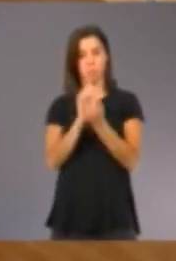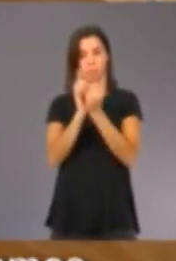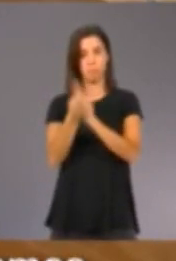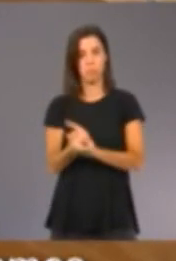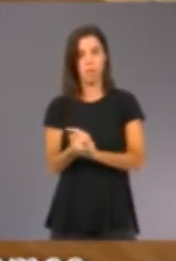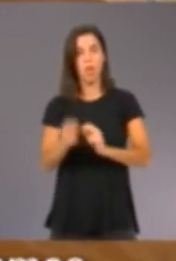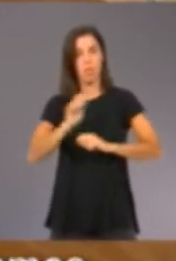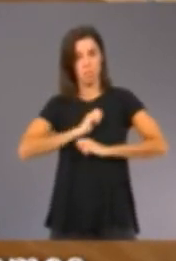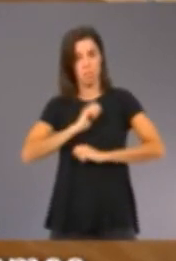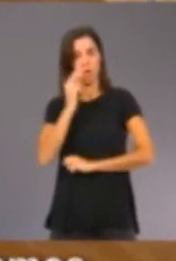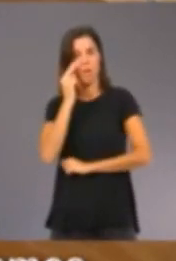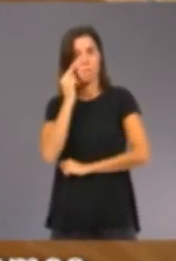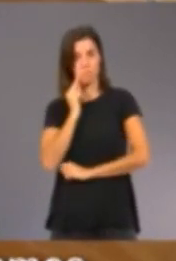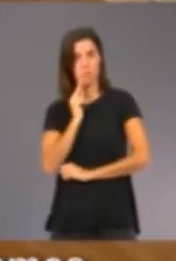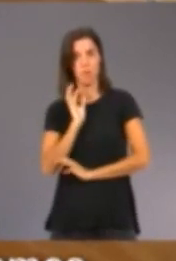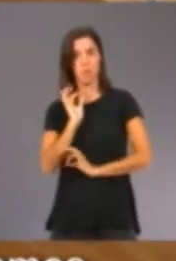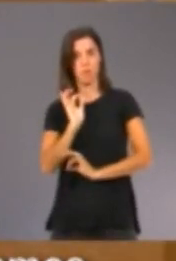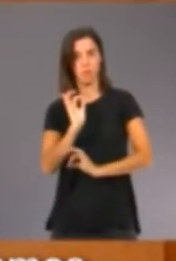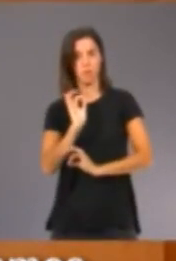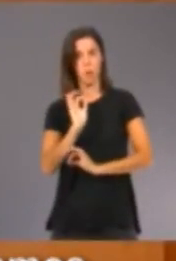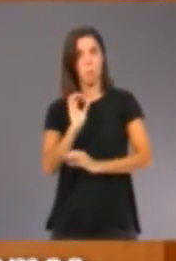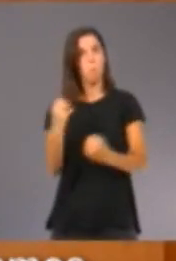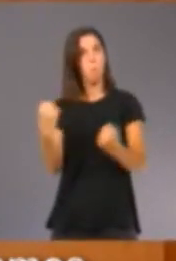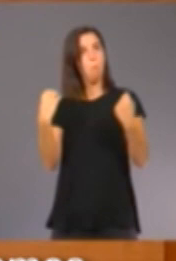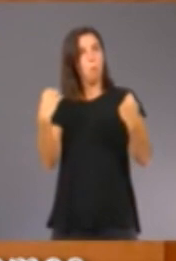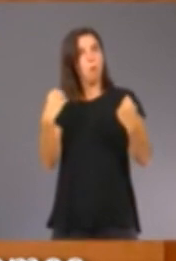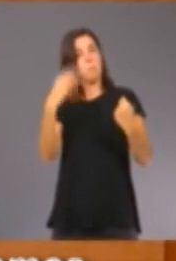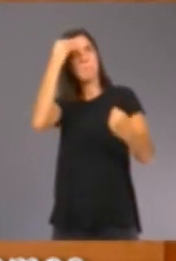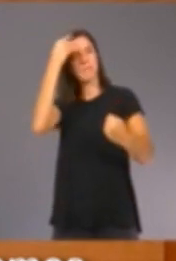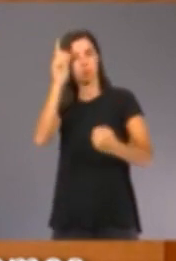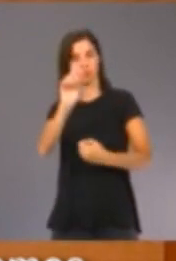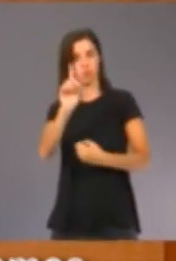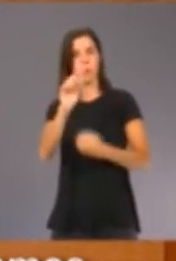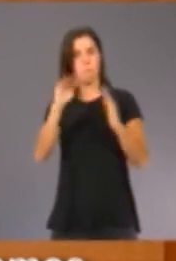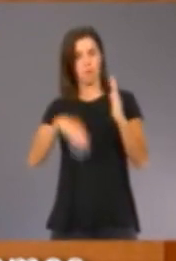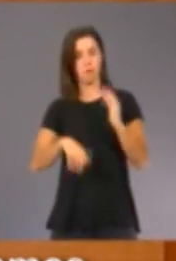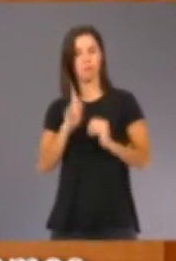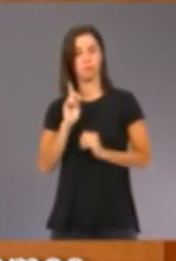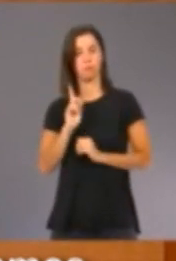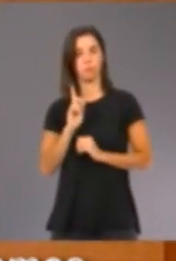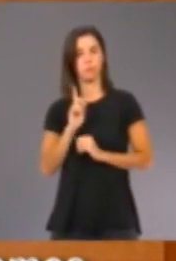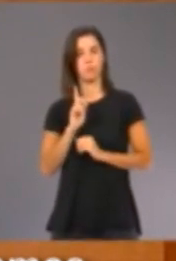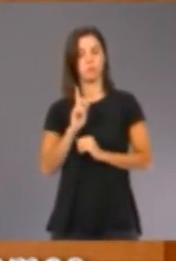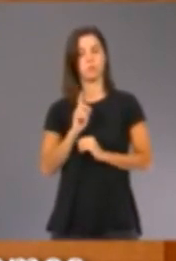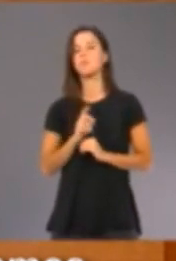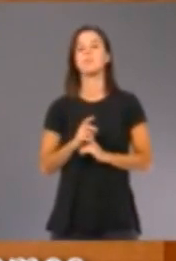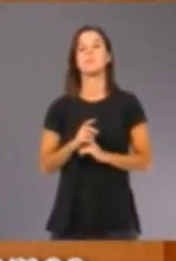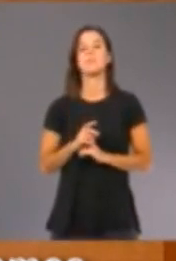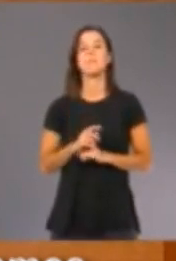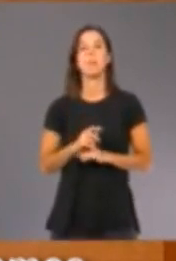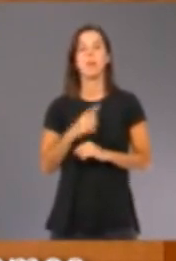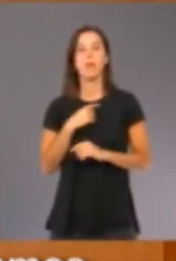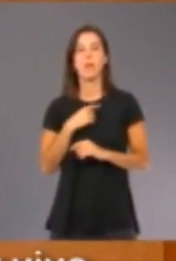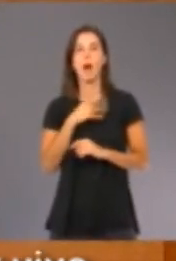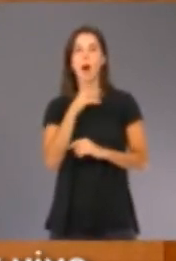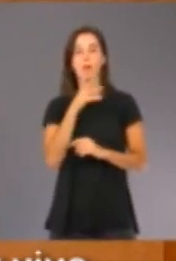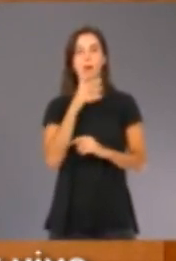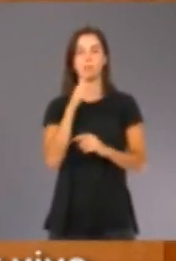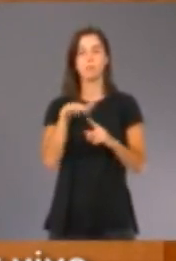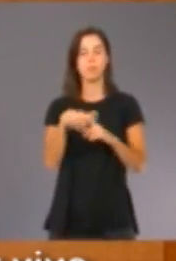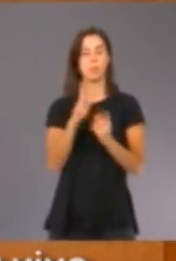vertigem que no som tan poderosos com mos creiem i que ens ve a posar en el nostre lloc